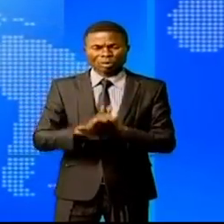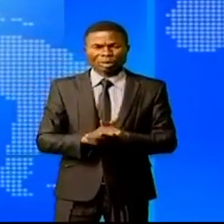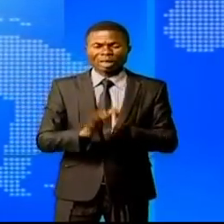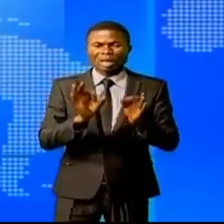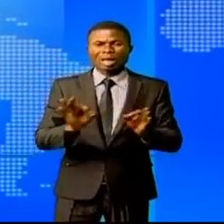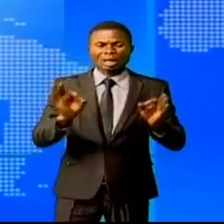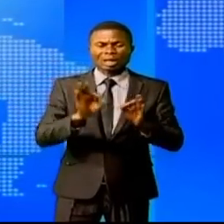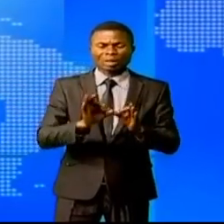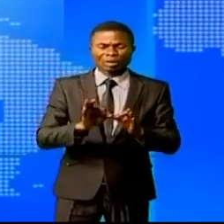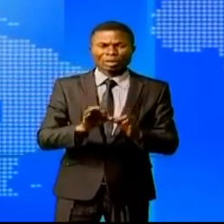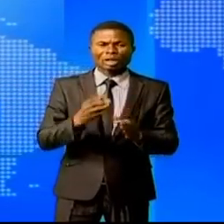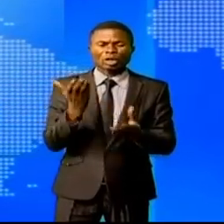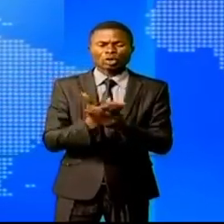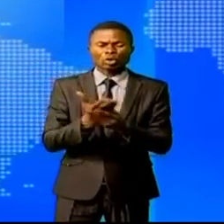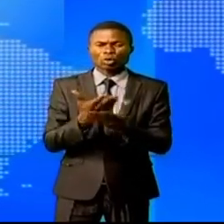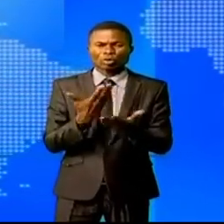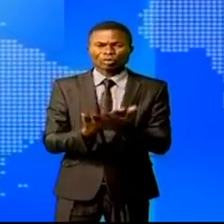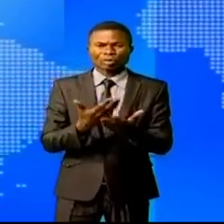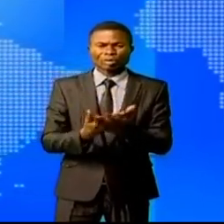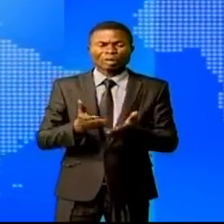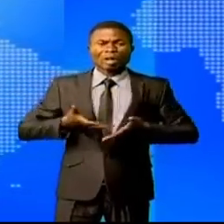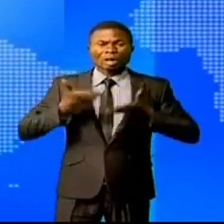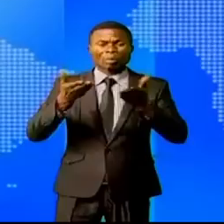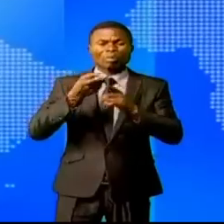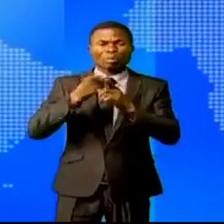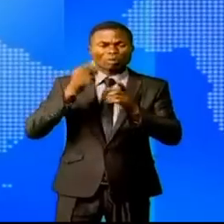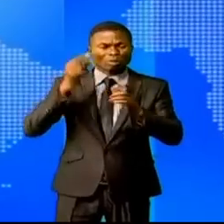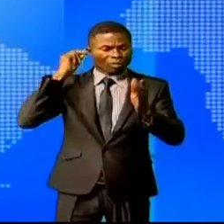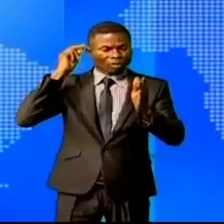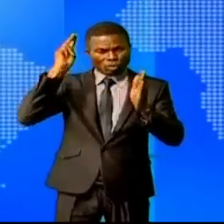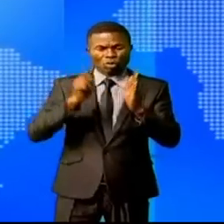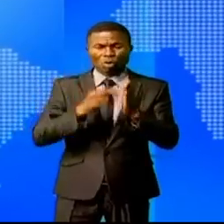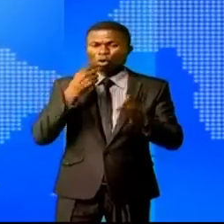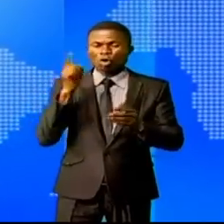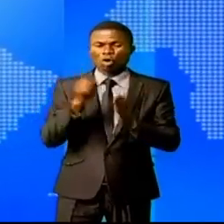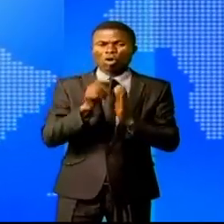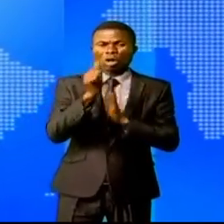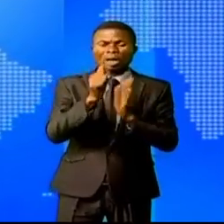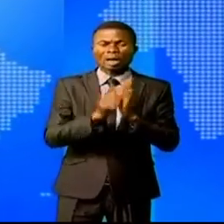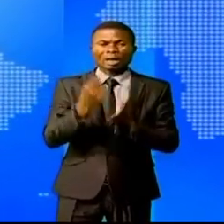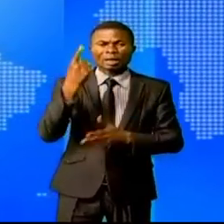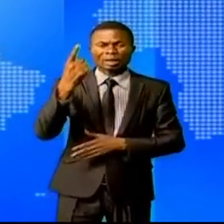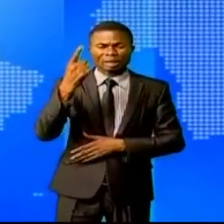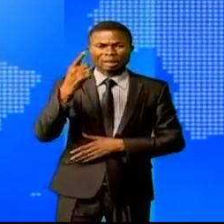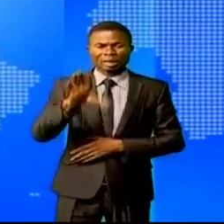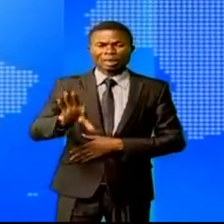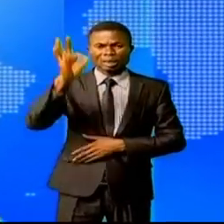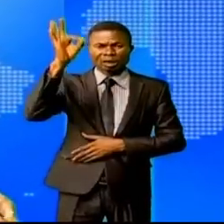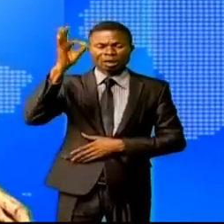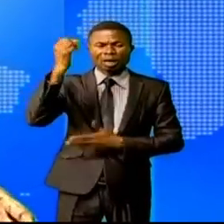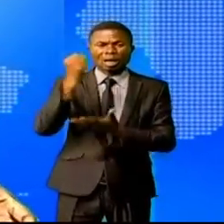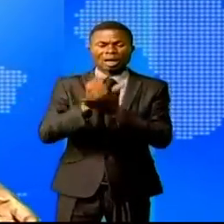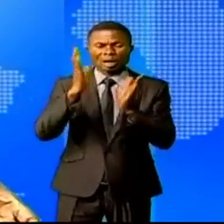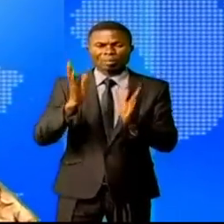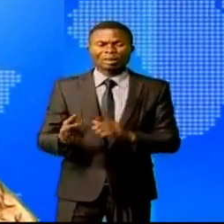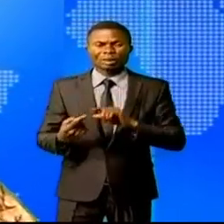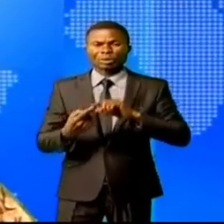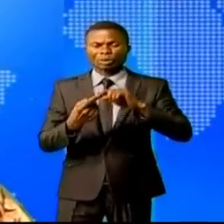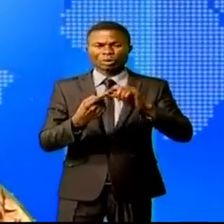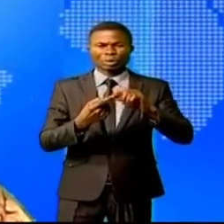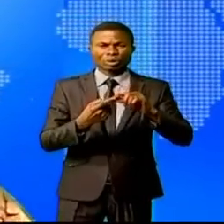et l'urgence sur proposition du gouvernement, ordonne, article 1er, être nommé ambassadeur extraordinaire,